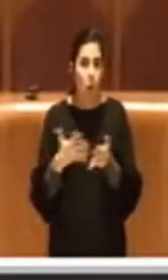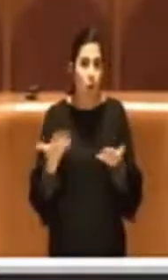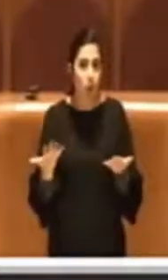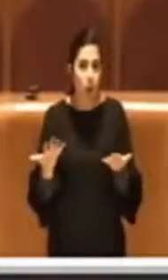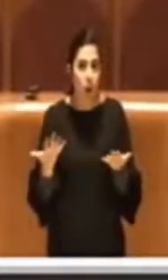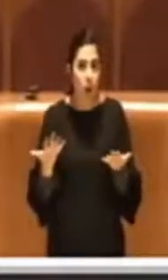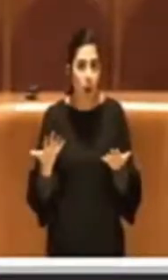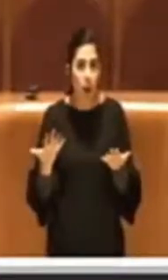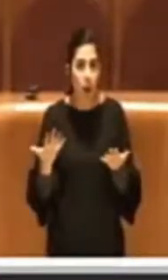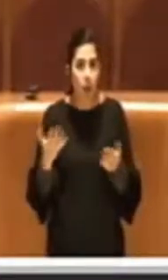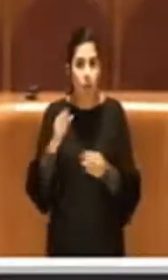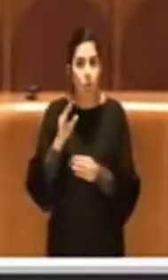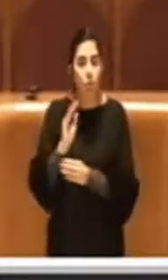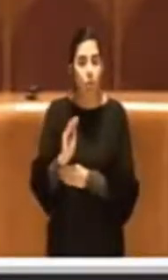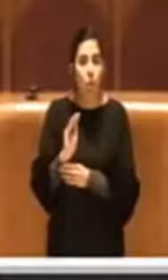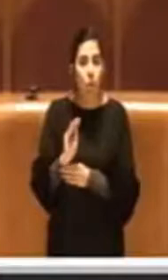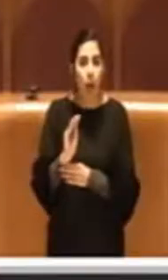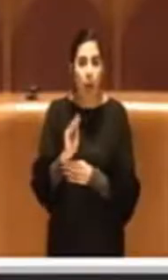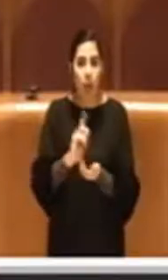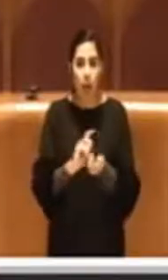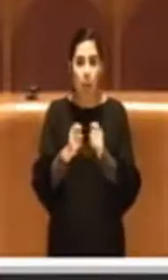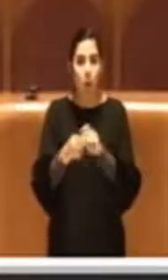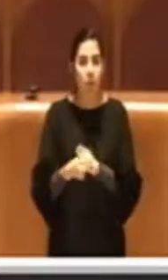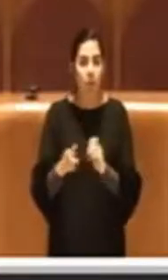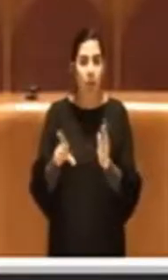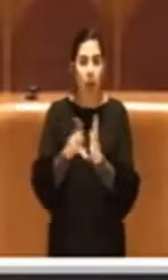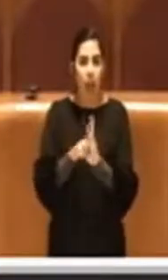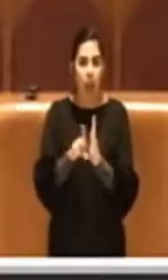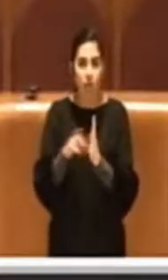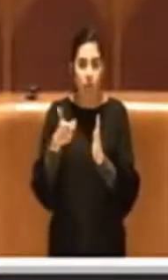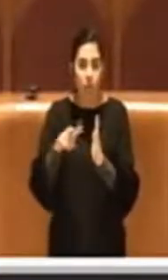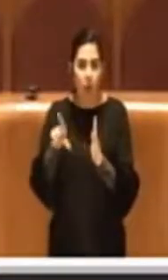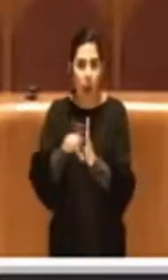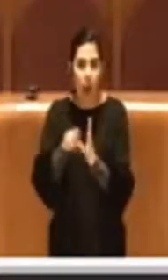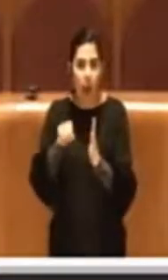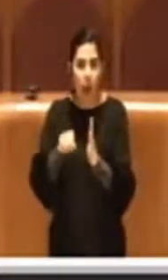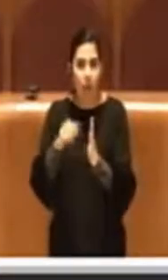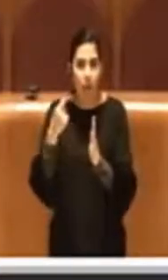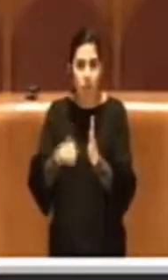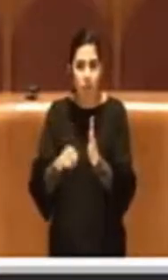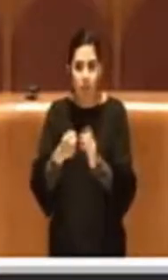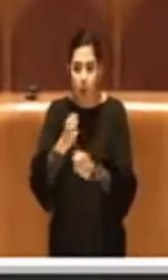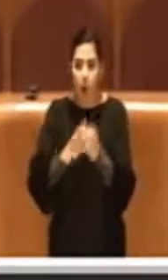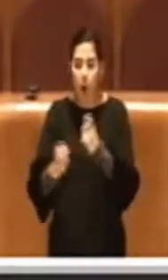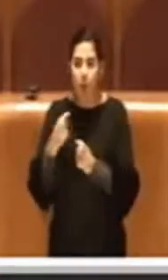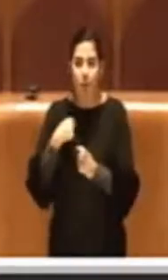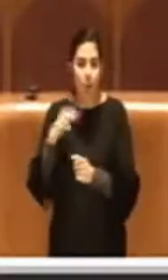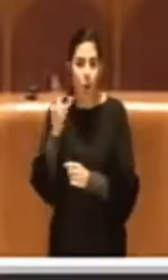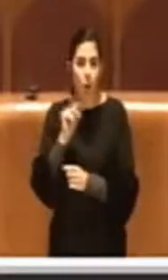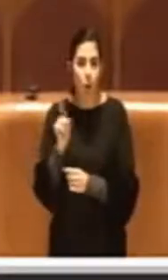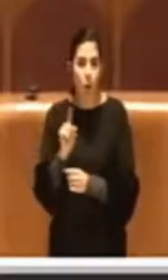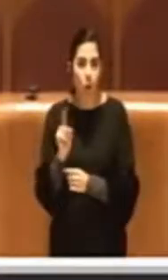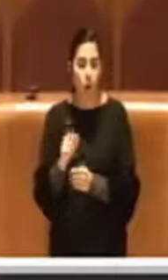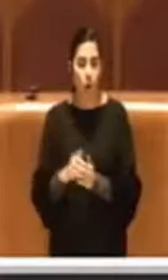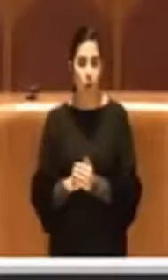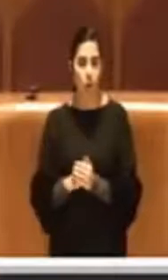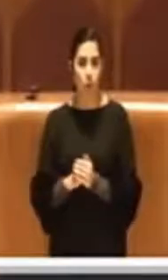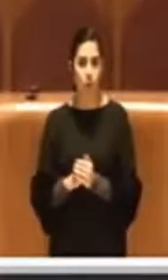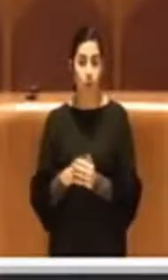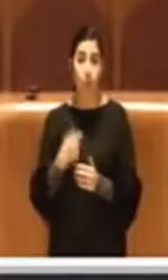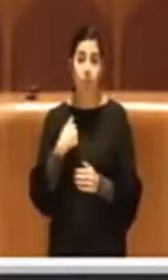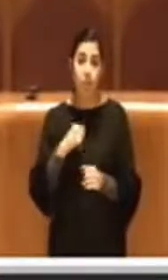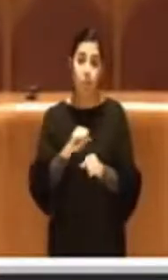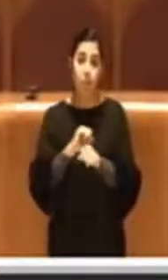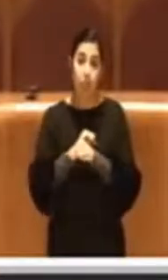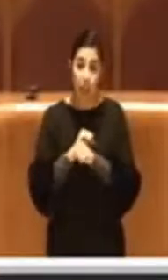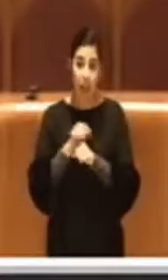chiedere la modifica di una legge di cui non conosco lo spirito. Io credo che ci siano stati